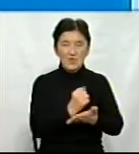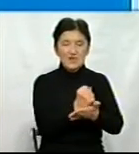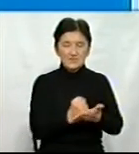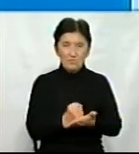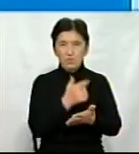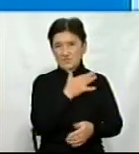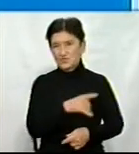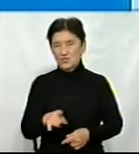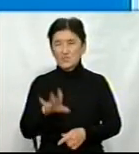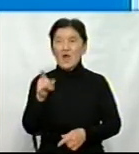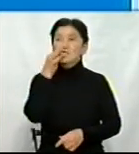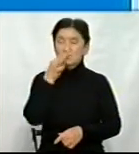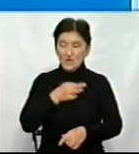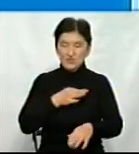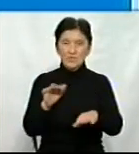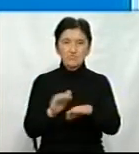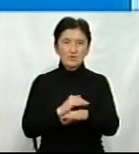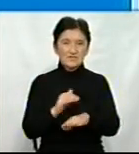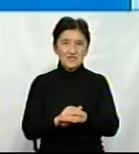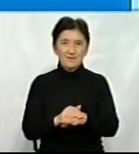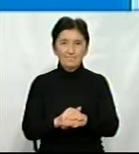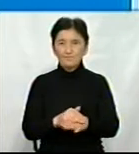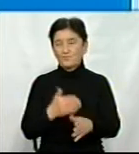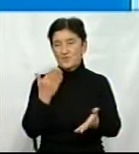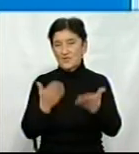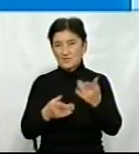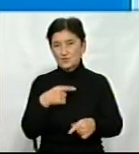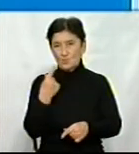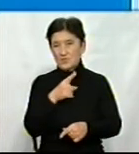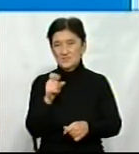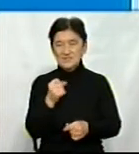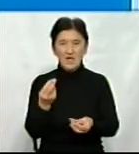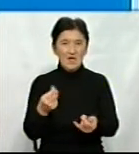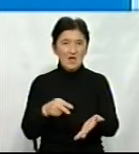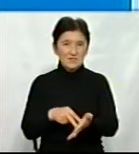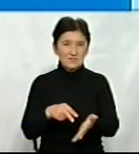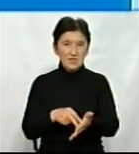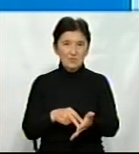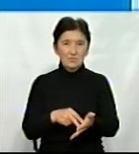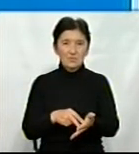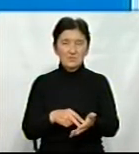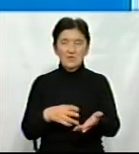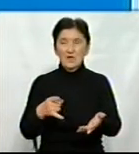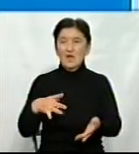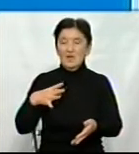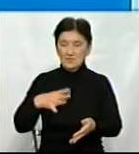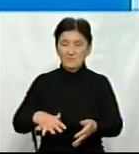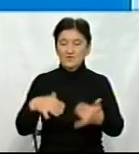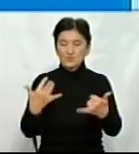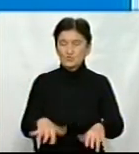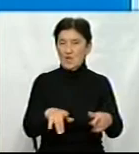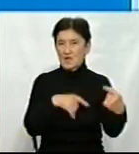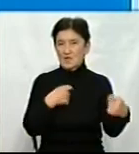Скажіть будь ласка, якщо говорити за ціни, адже частину продукції напевне доводилось уже реалізувати,